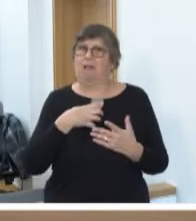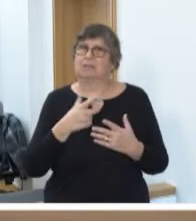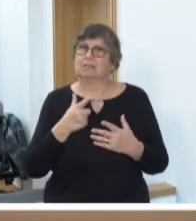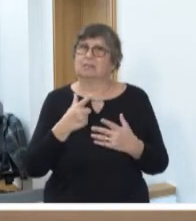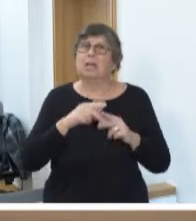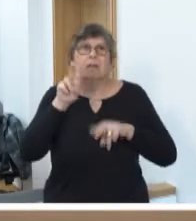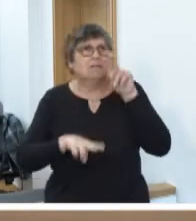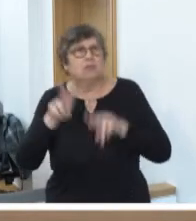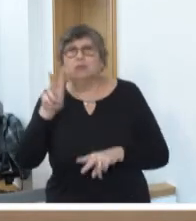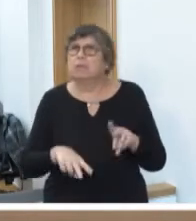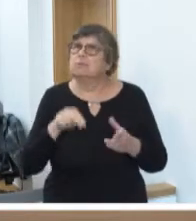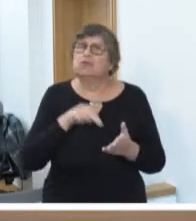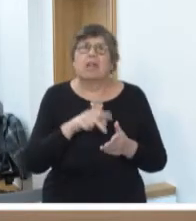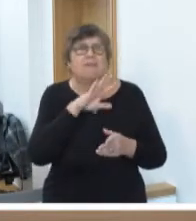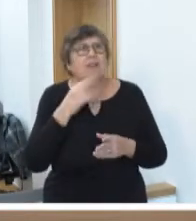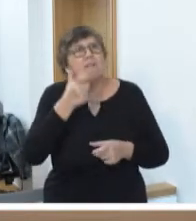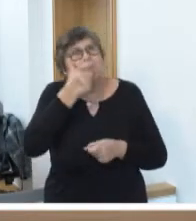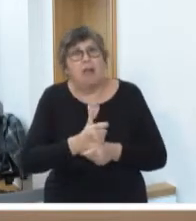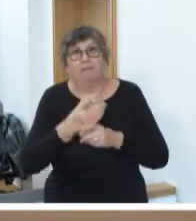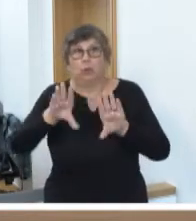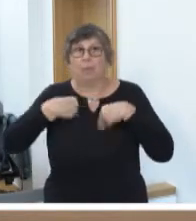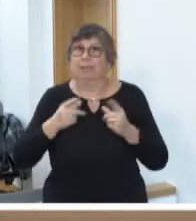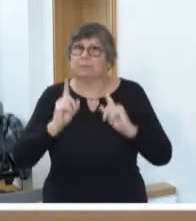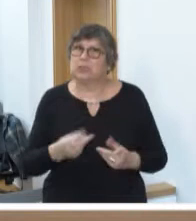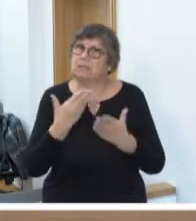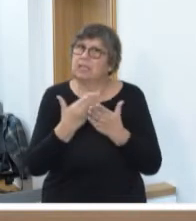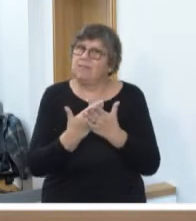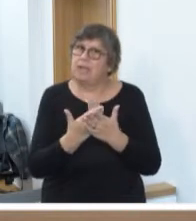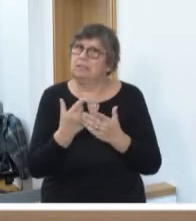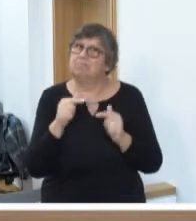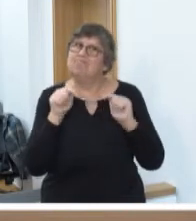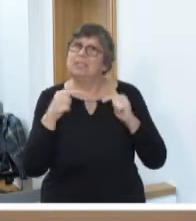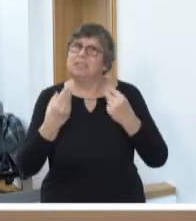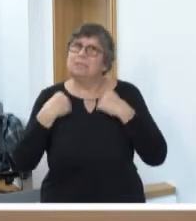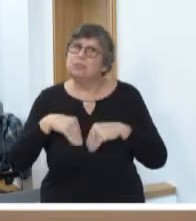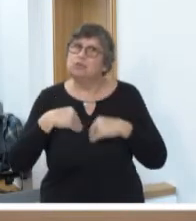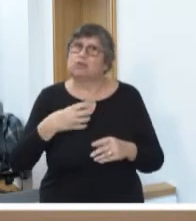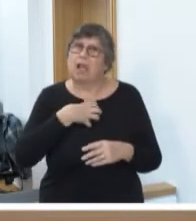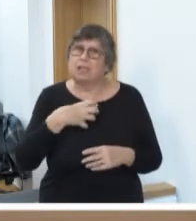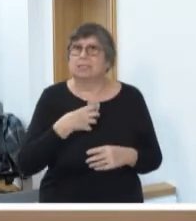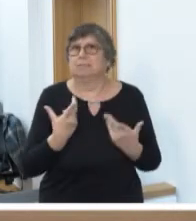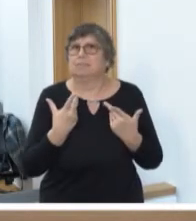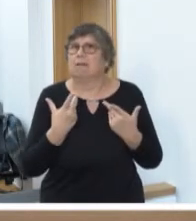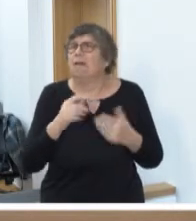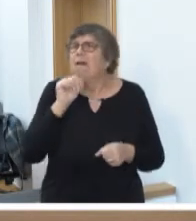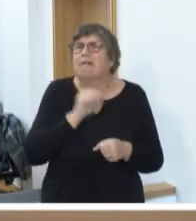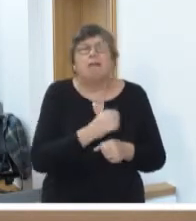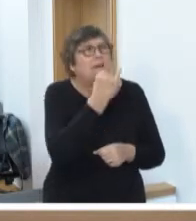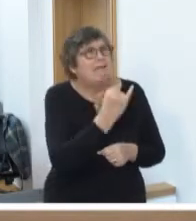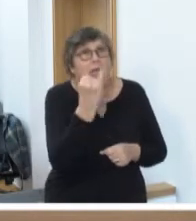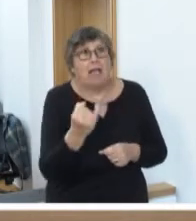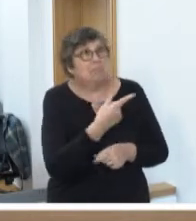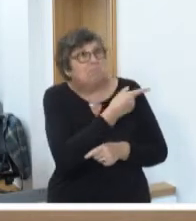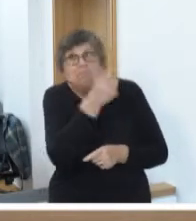Verantwortung übernehmen müssen. Und deshalb kann diese psychische Erkrankung jeden von uns, wie wir hier